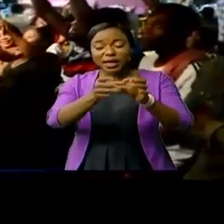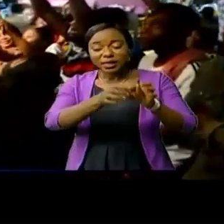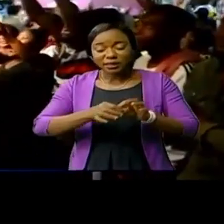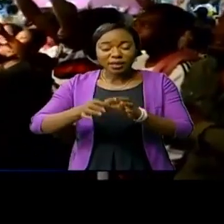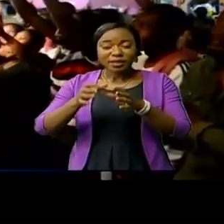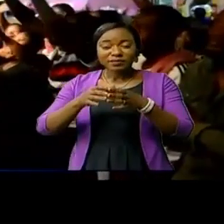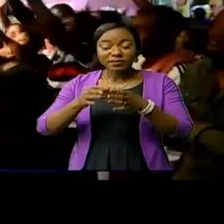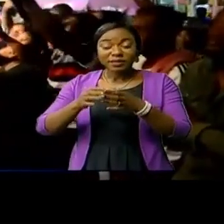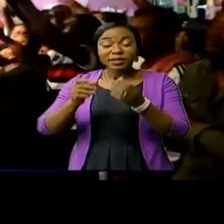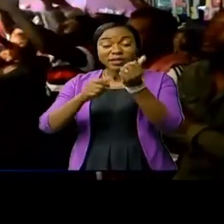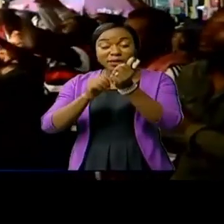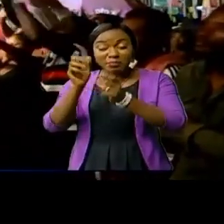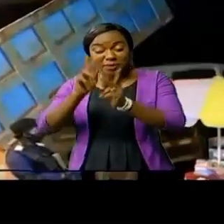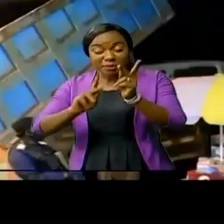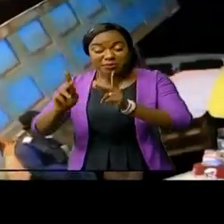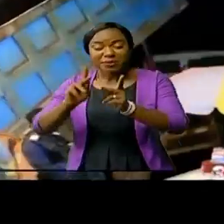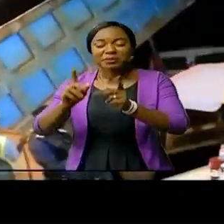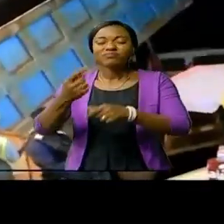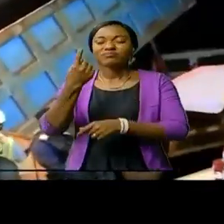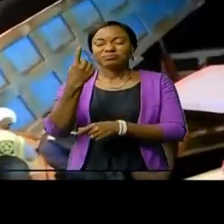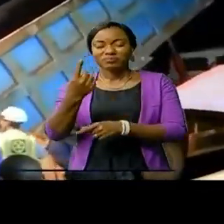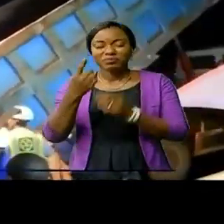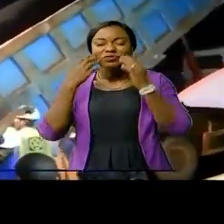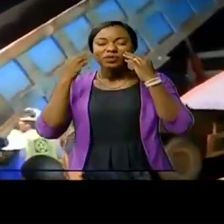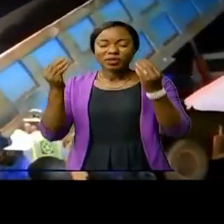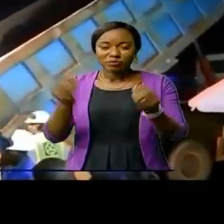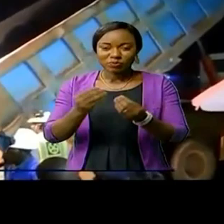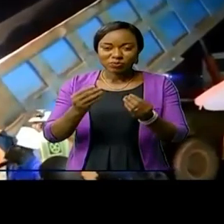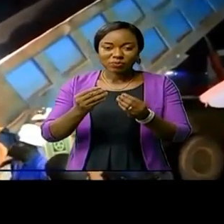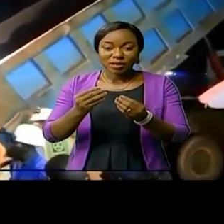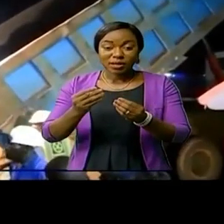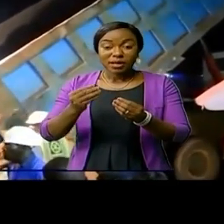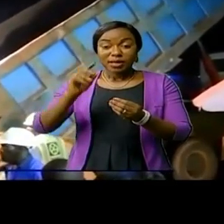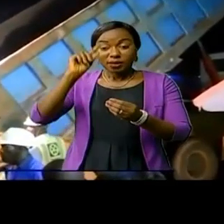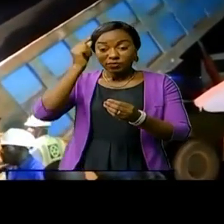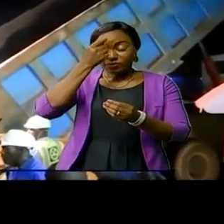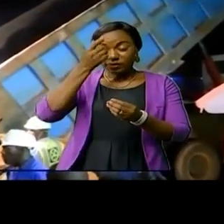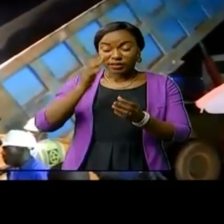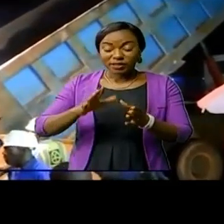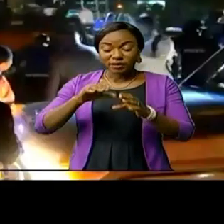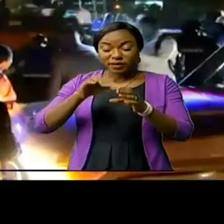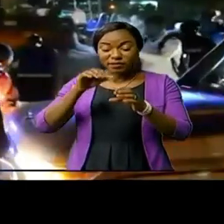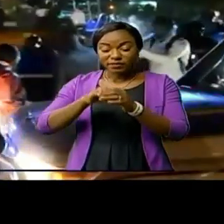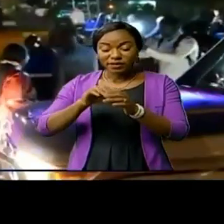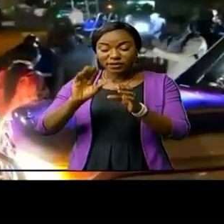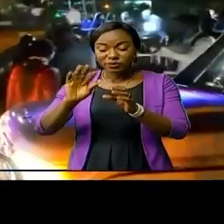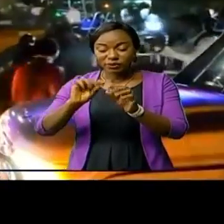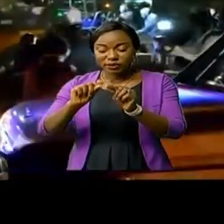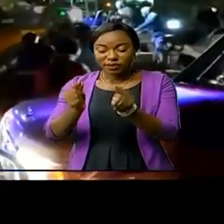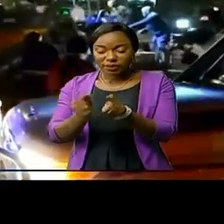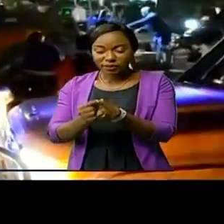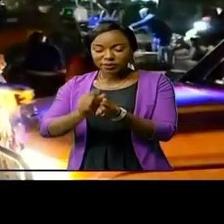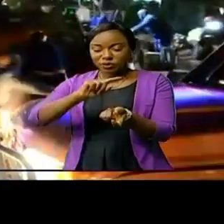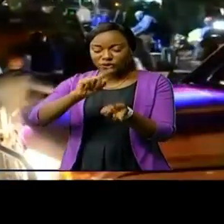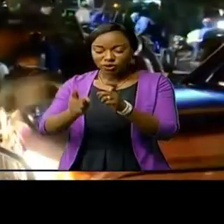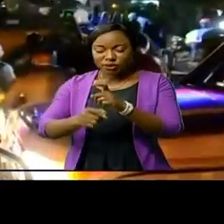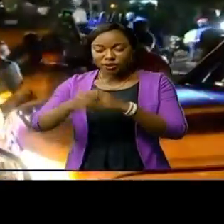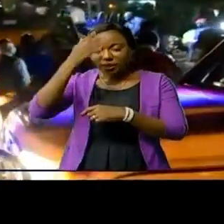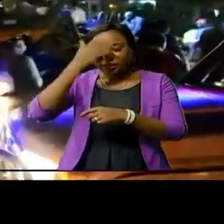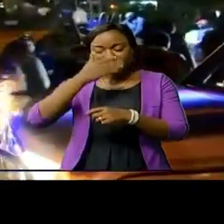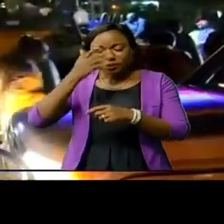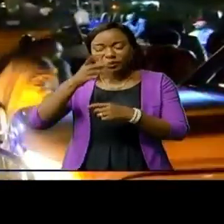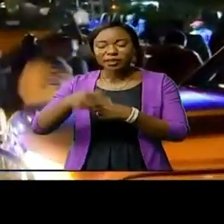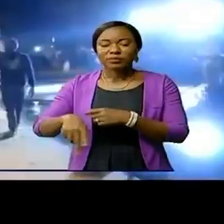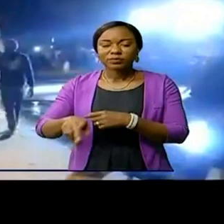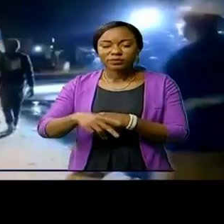administrés est tout à fait naturelle. C'est de cette manière que Masuka Saini Fifi et son équipe gouvernementale entendent changer l'image de la province